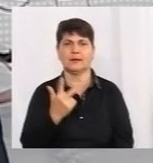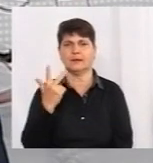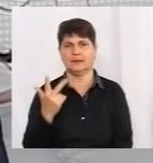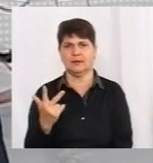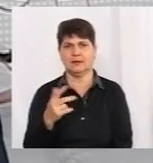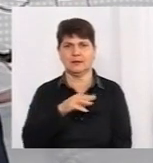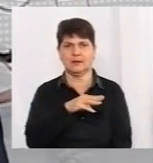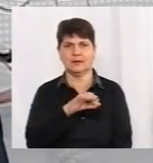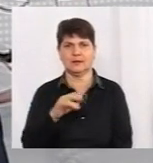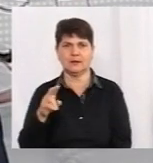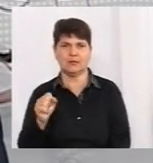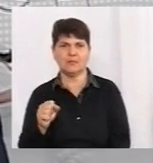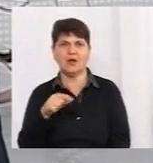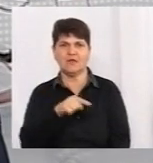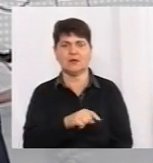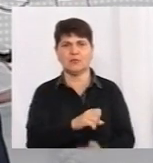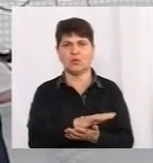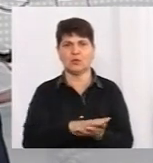і він продовжує мутувати.